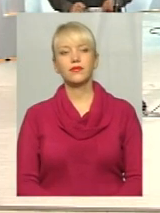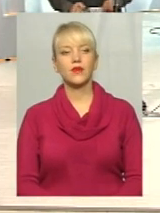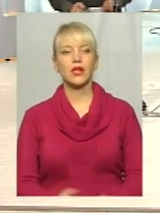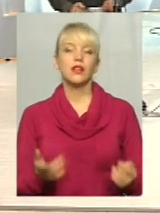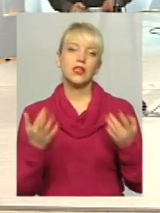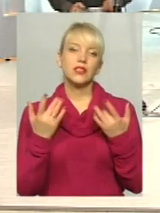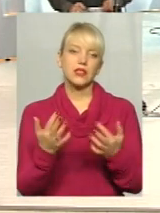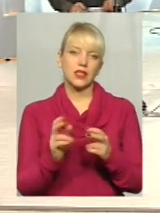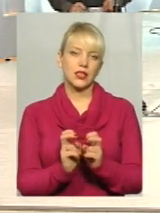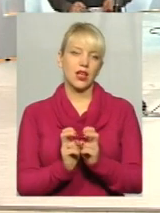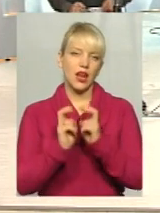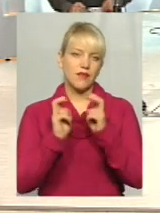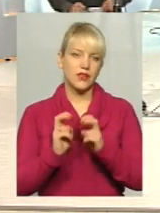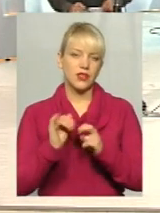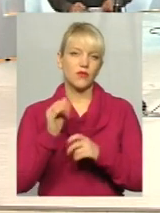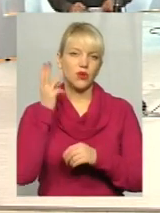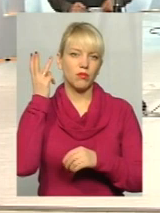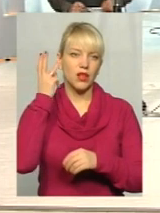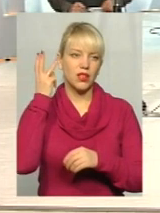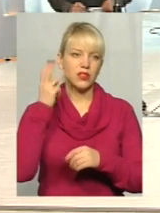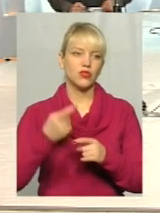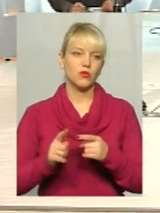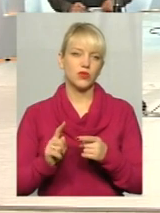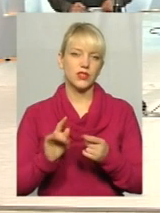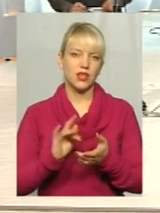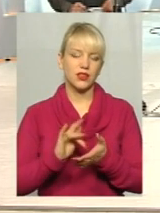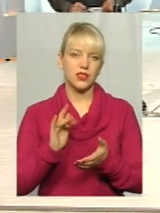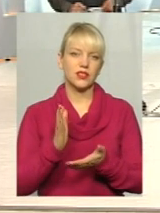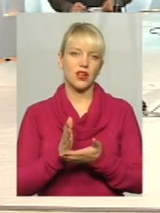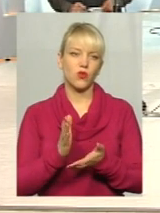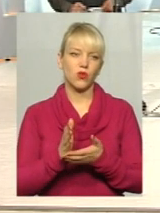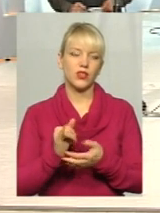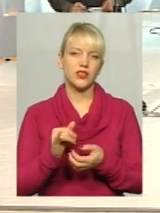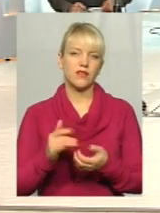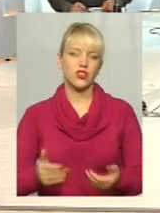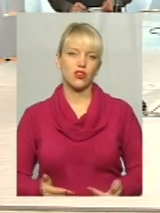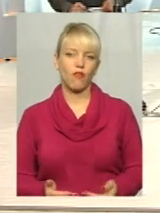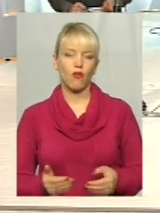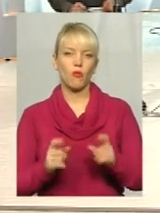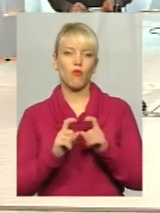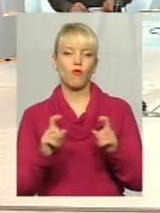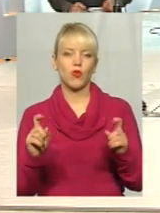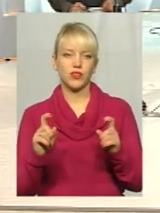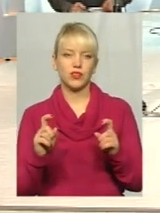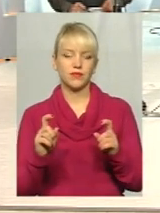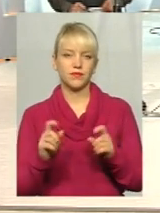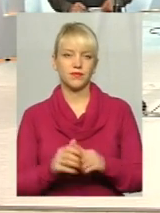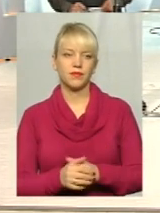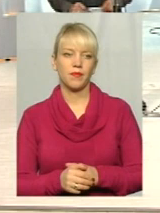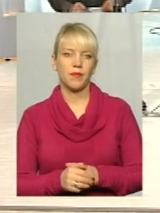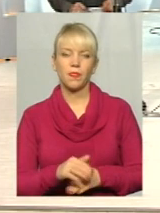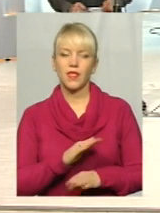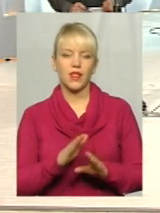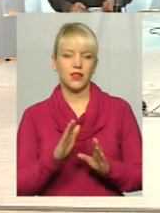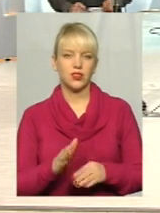ліфтів в Хмельницькому обласному центрі знаходиться і в житловому фонді, і, скажімо, не